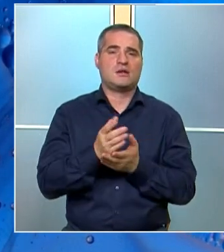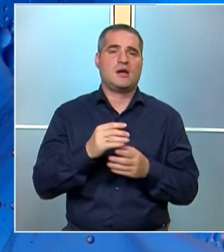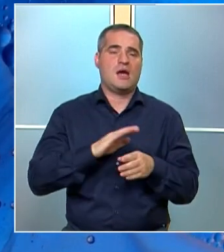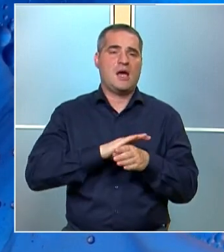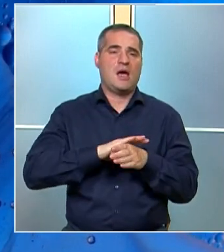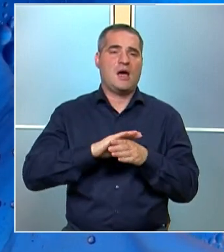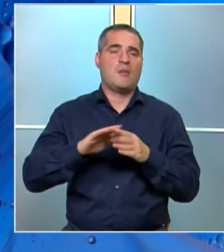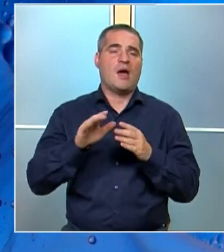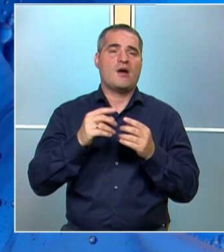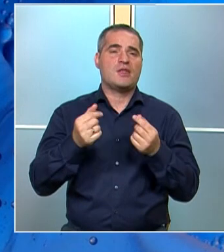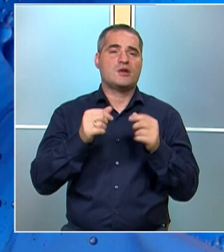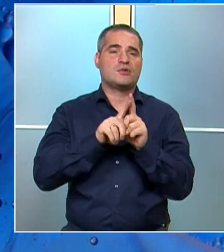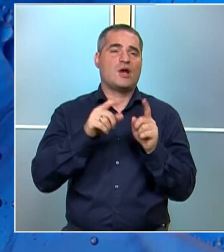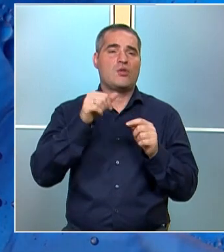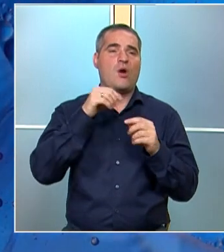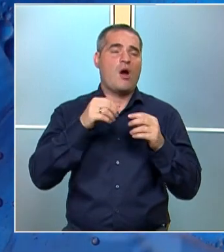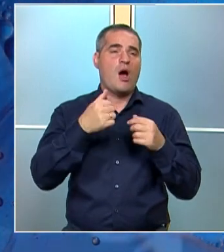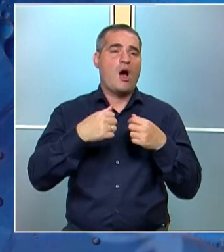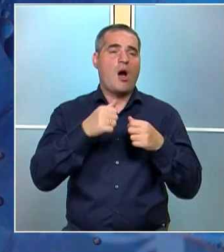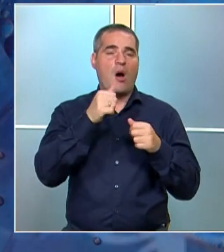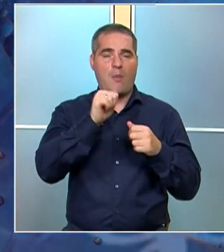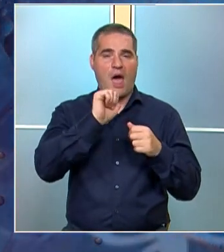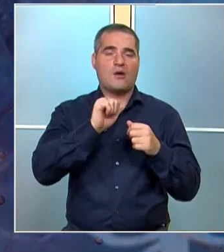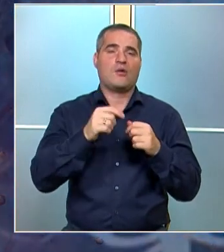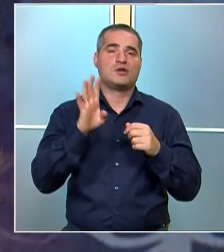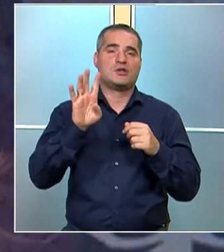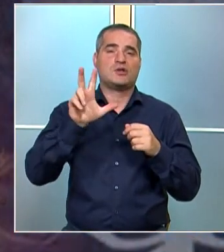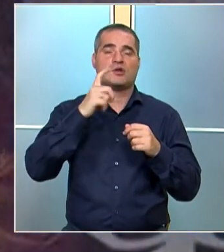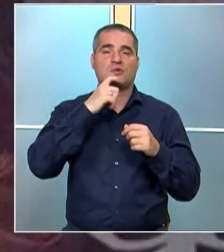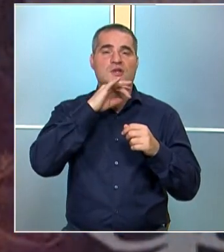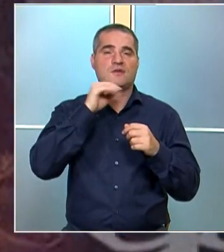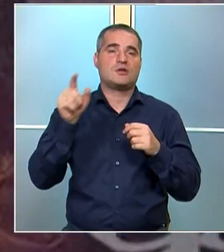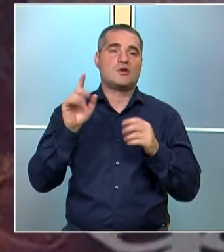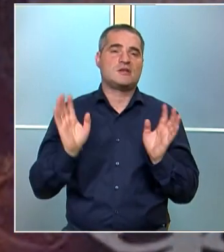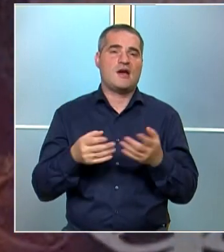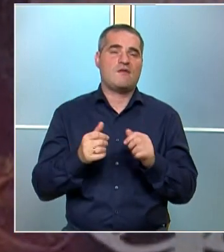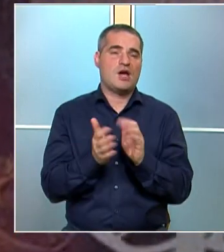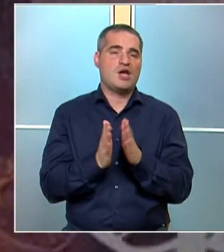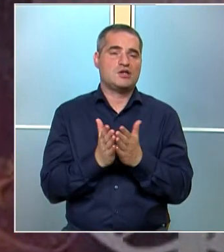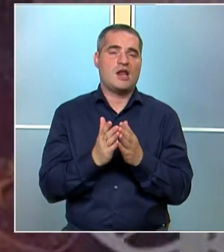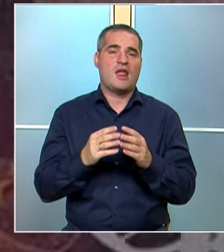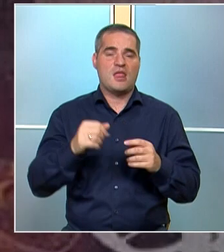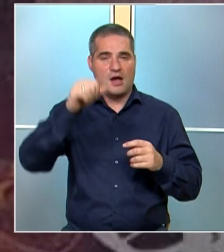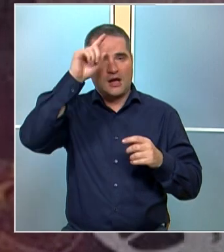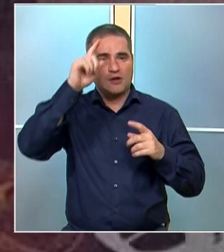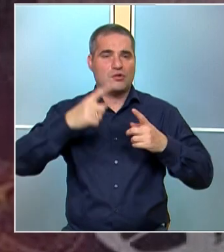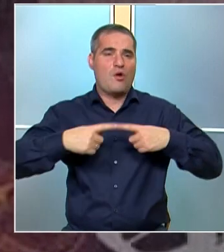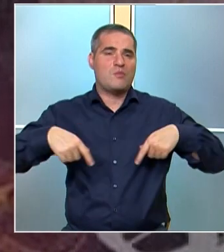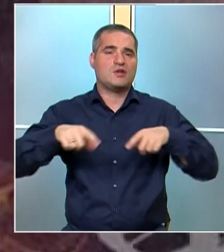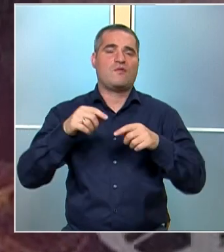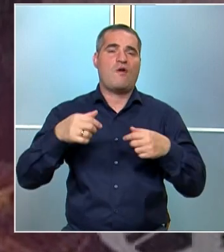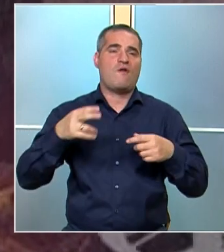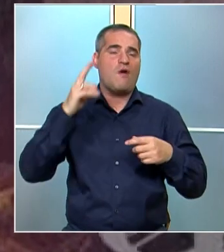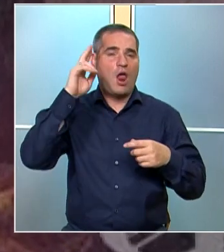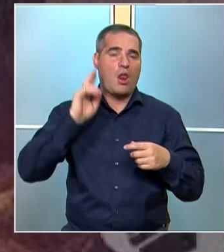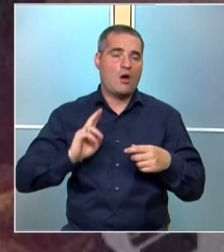Бяла течност като мляко. На 48 годишна възраст той става член на Кралското общество в Лондон. Това